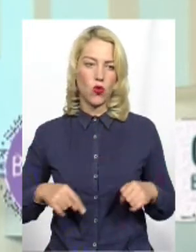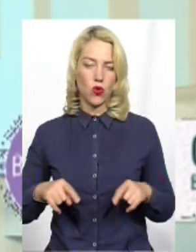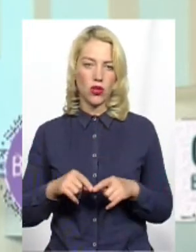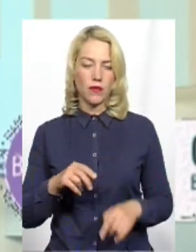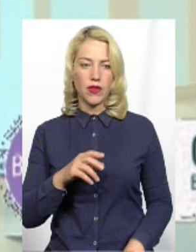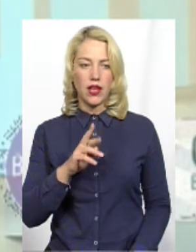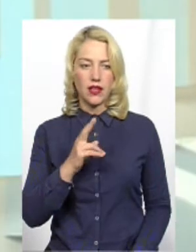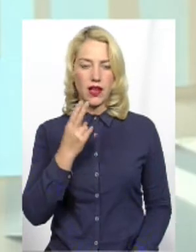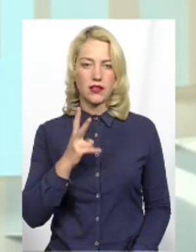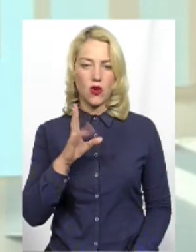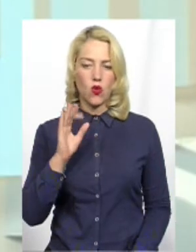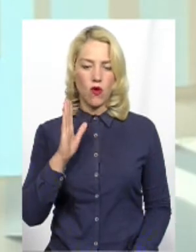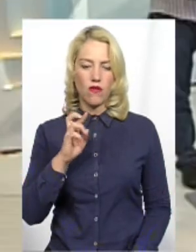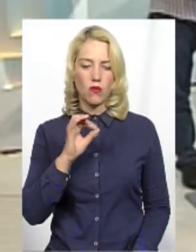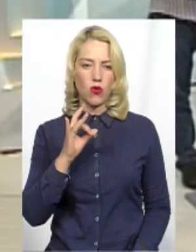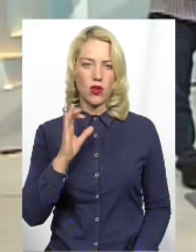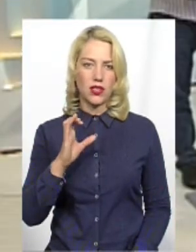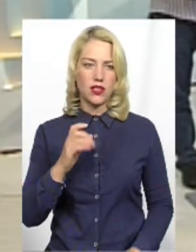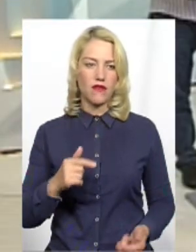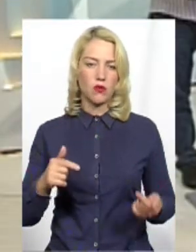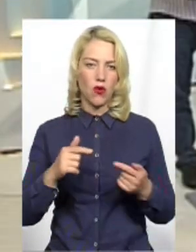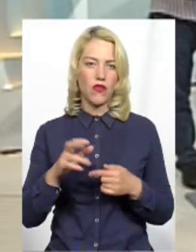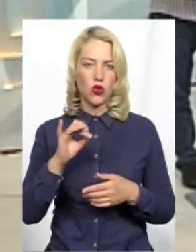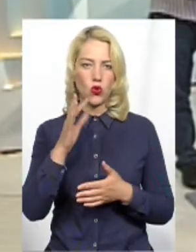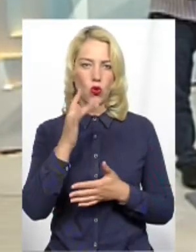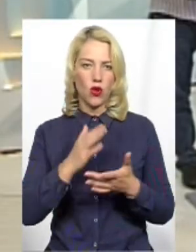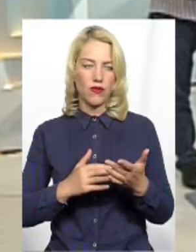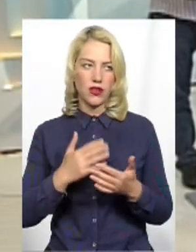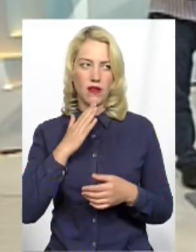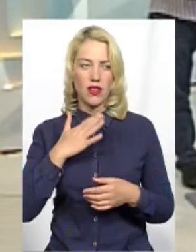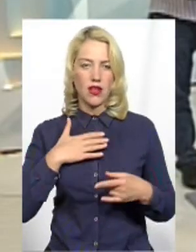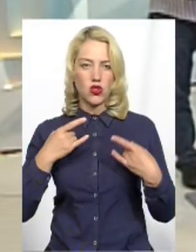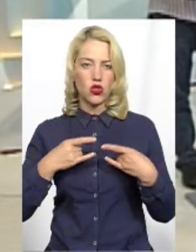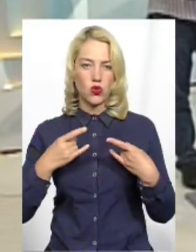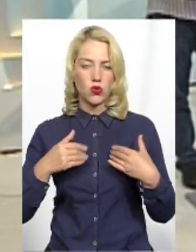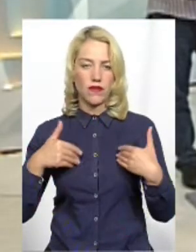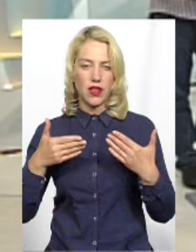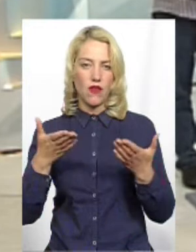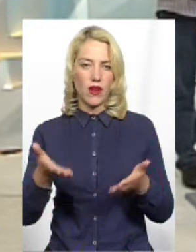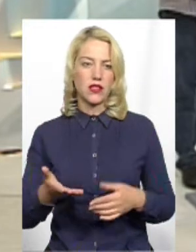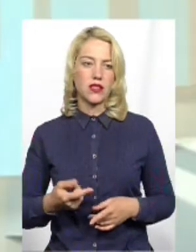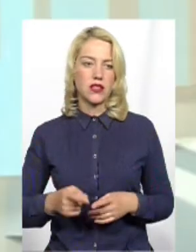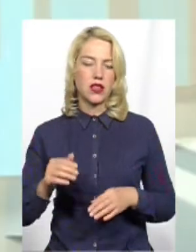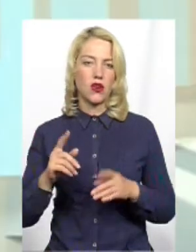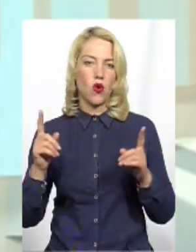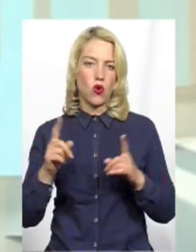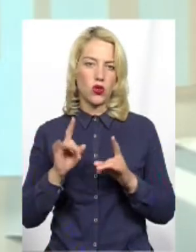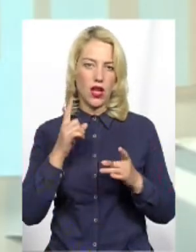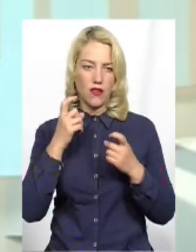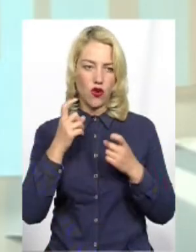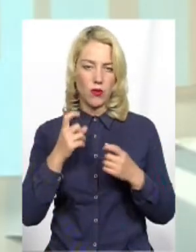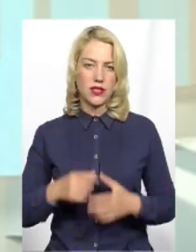Борис Яцков відповідно до Алфавіту вже у нашій студії Вітаю І коротка інформаційна довідка